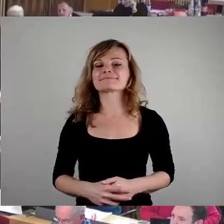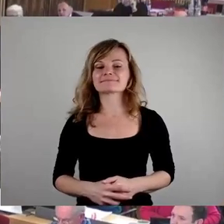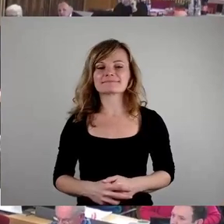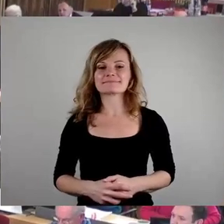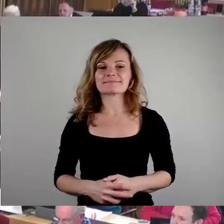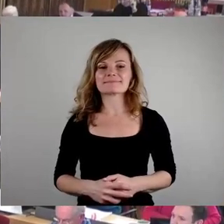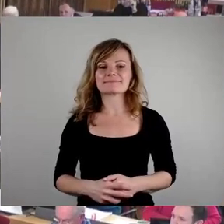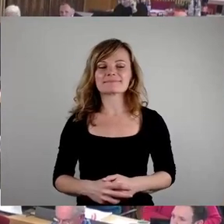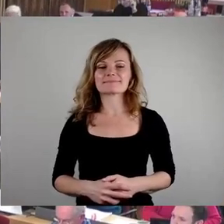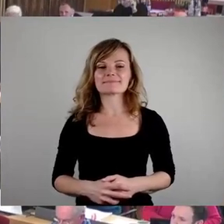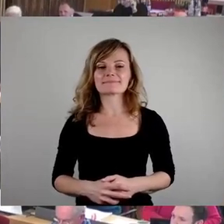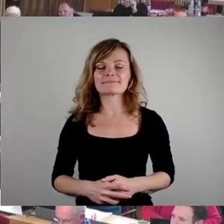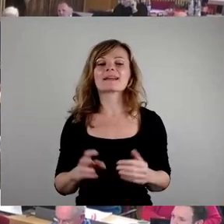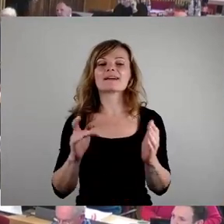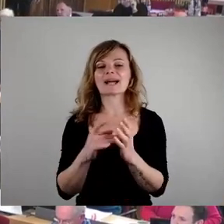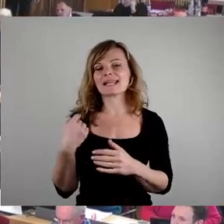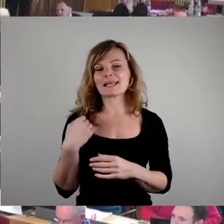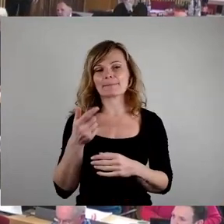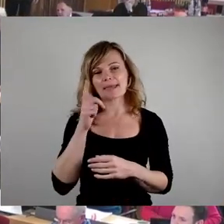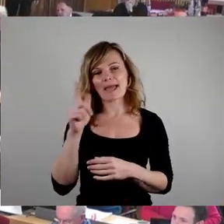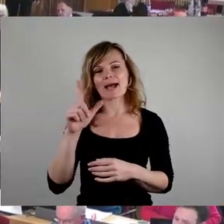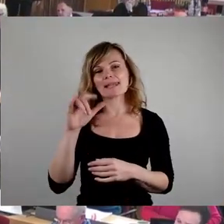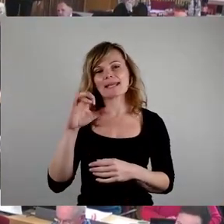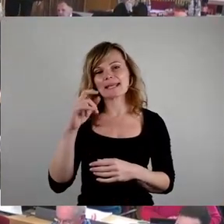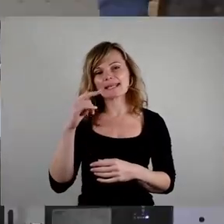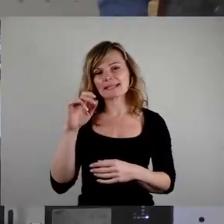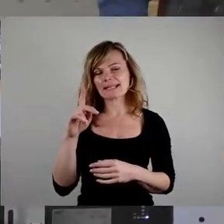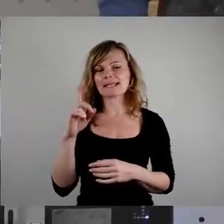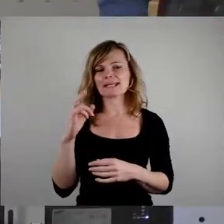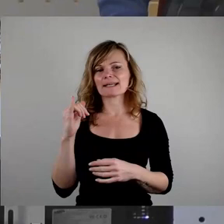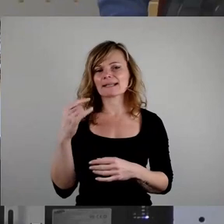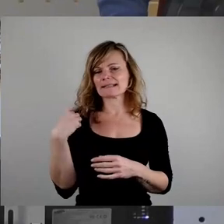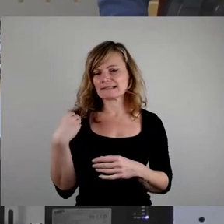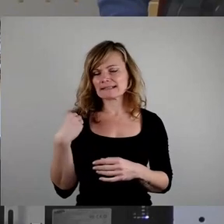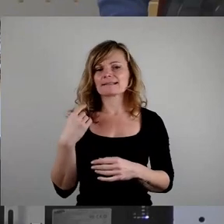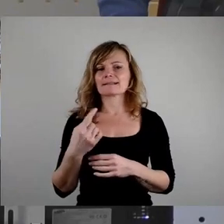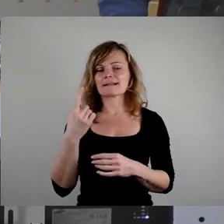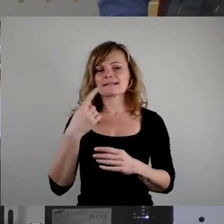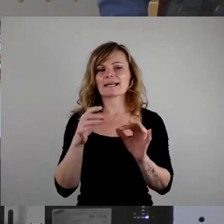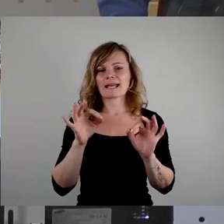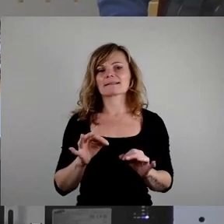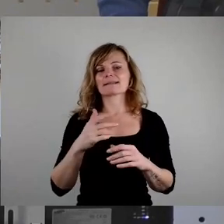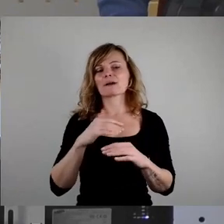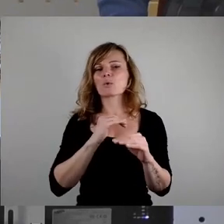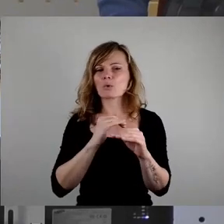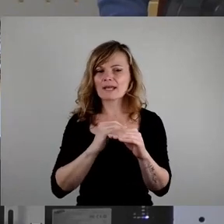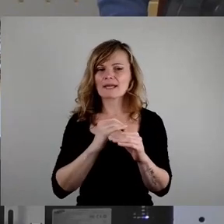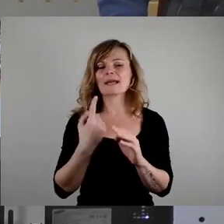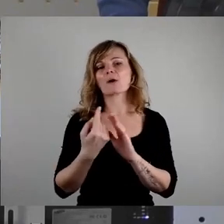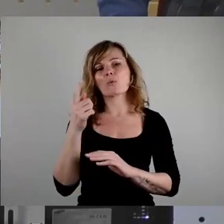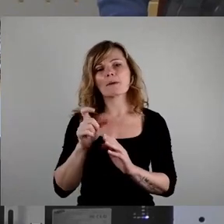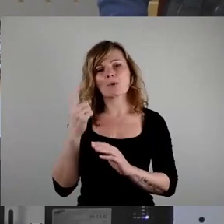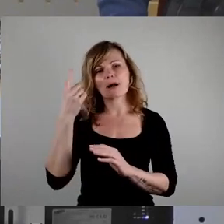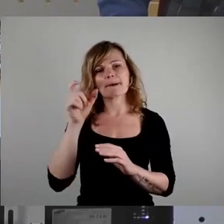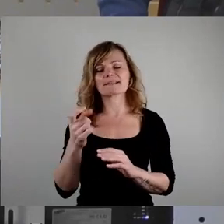Also, weil mich der Herr Lichty jetzt angesprochen hat, sehr geehrter Herr Oberbürgermeister, liebe Kolleginnen und Kollegen, es ist jetzt nicht direkt eine persönliche